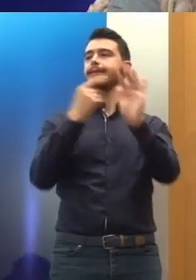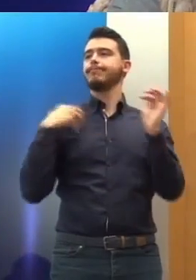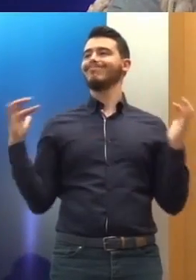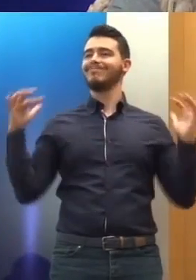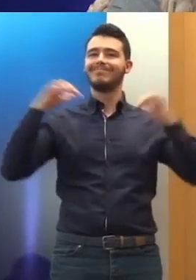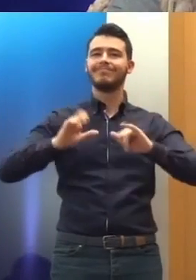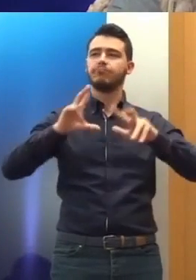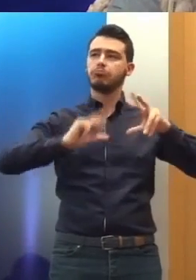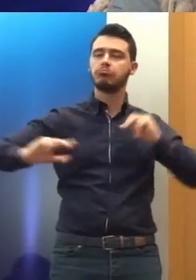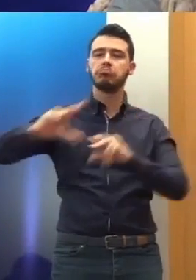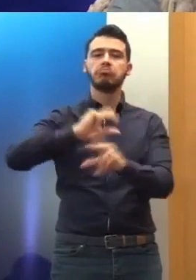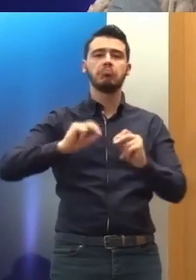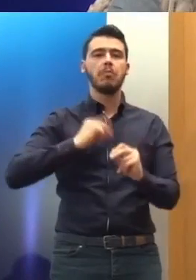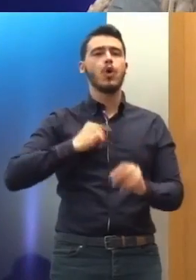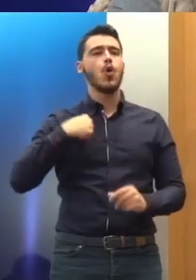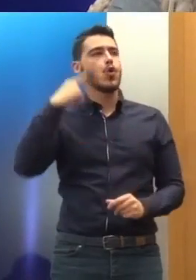φορά ίσως